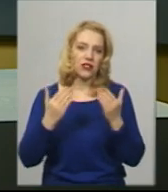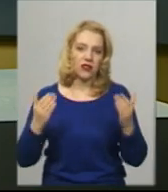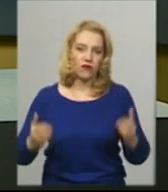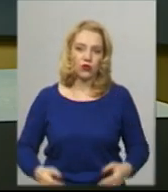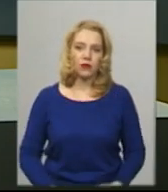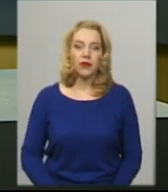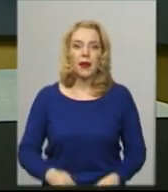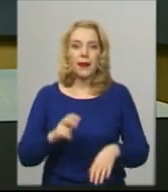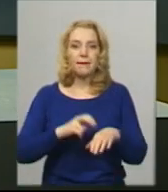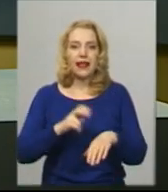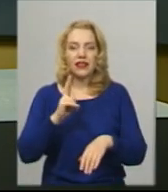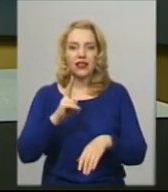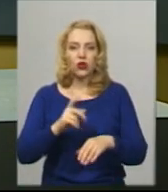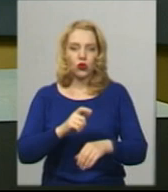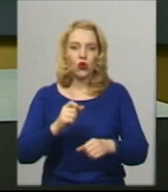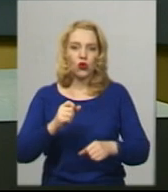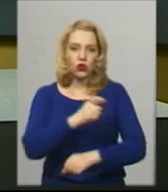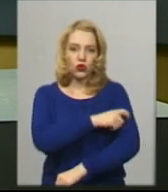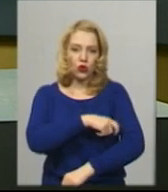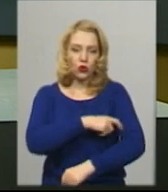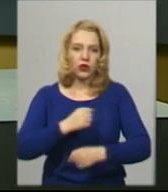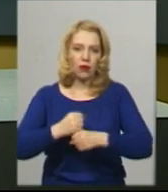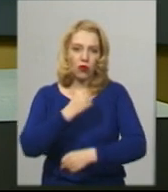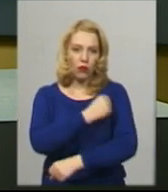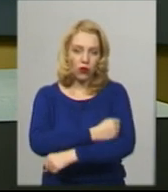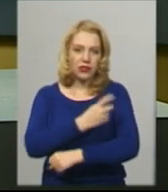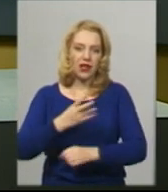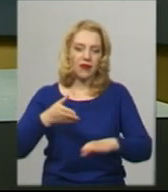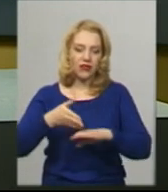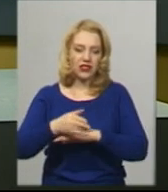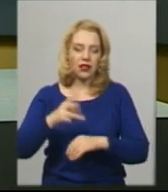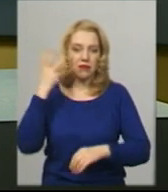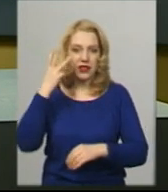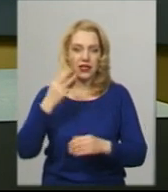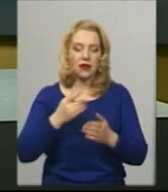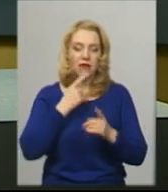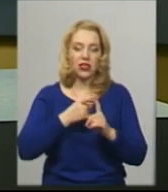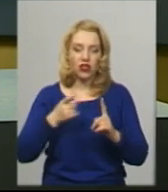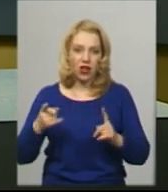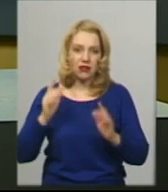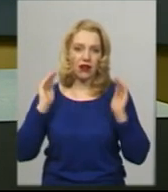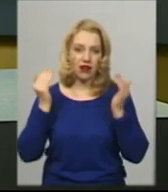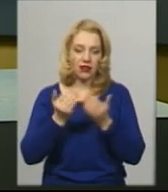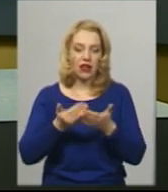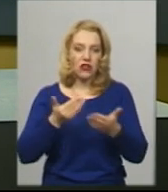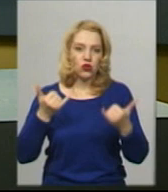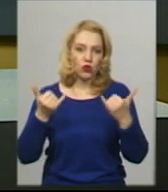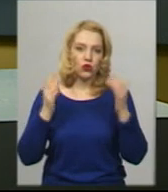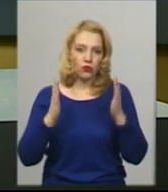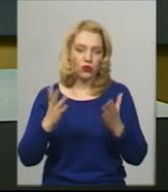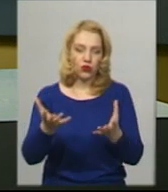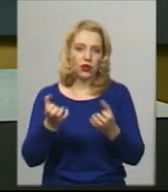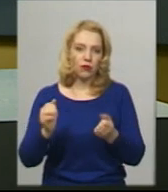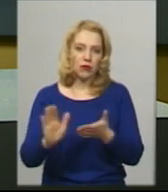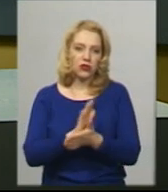Медики, які чергують на блокпостах на в'їзді в Хмельницький під час карантину, від сьогодні щодня отримуватимуть безкоштовні продукти